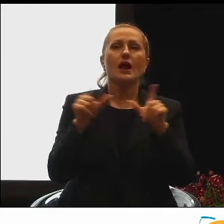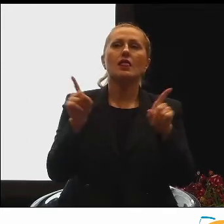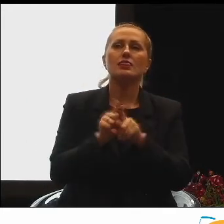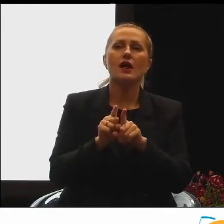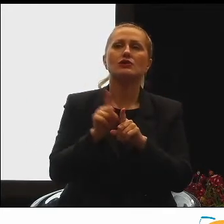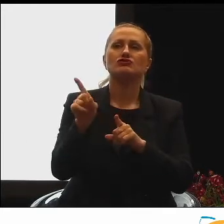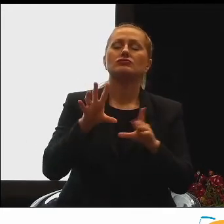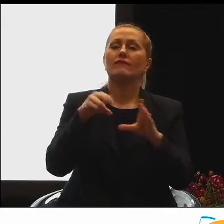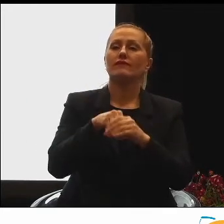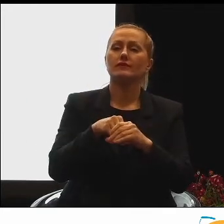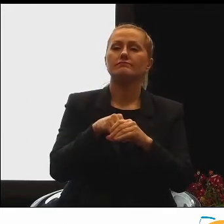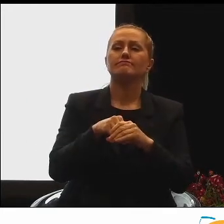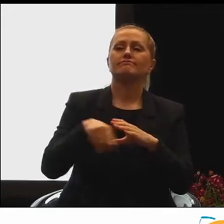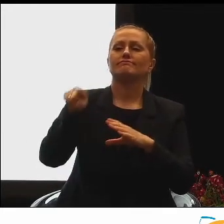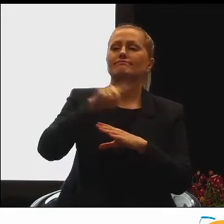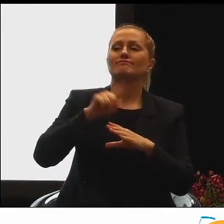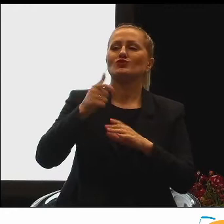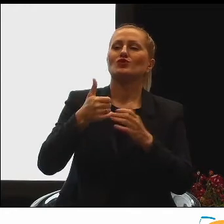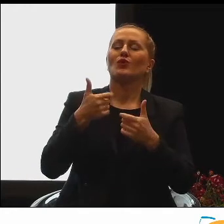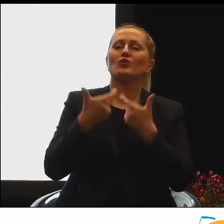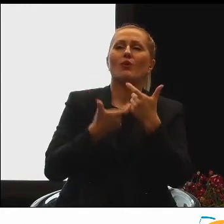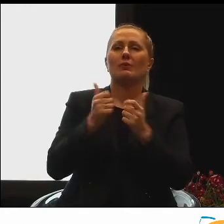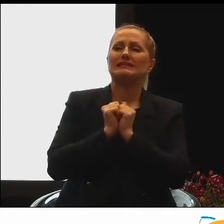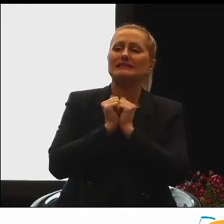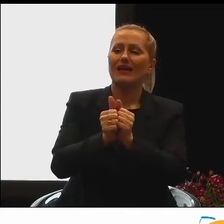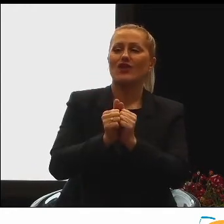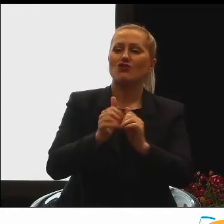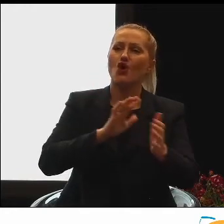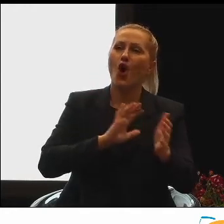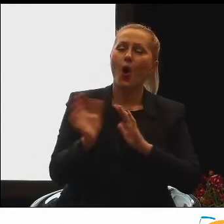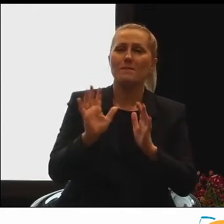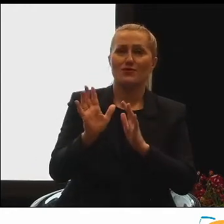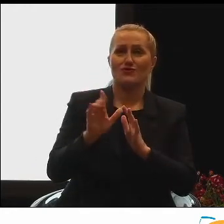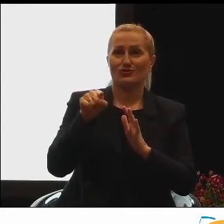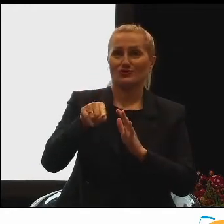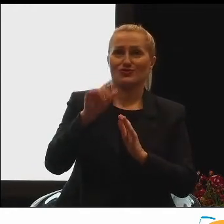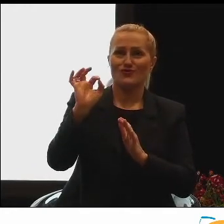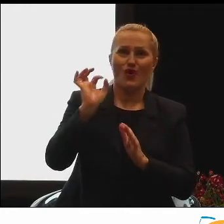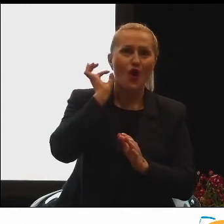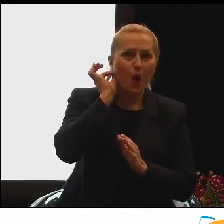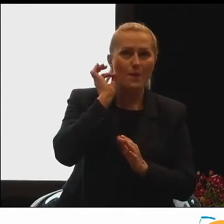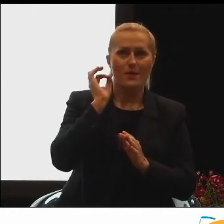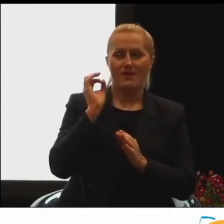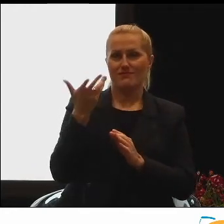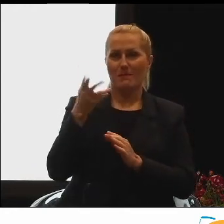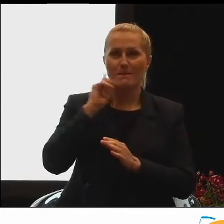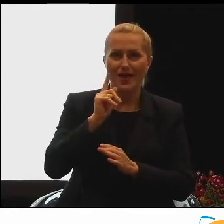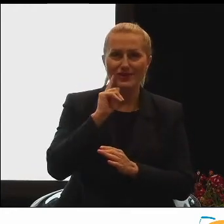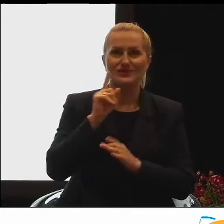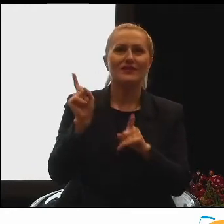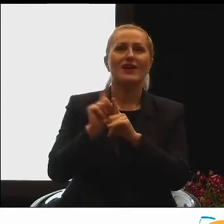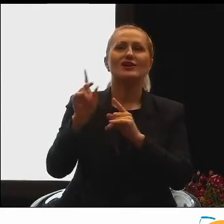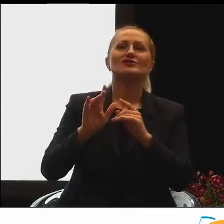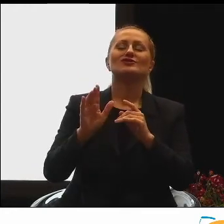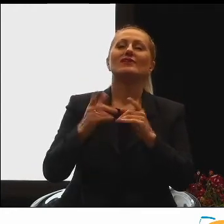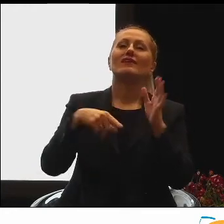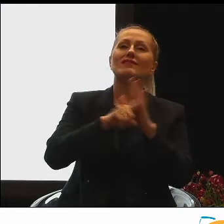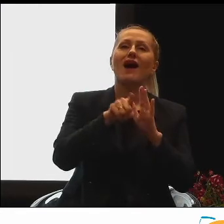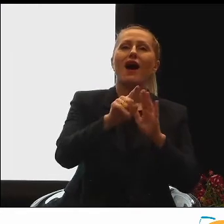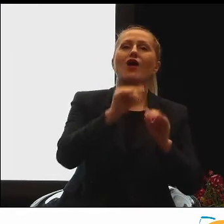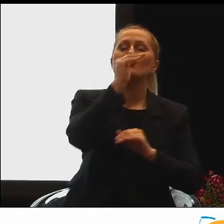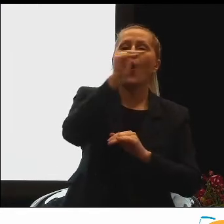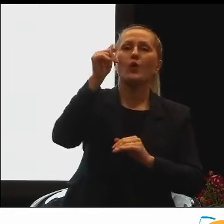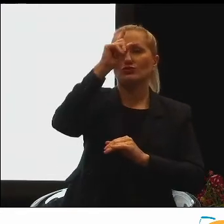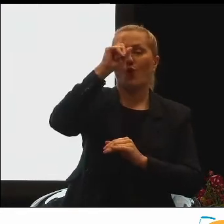kwestie pełnienia ról opiekuńczych przez kobiety i mężczyzn w odniesieniu też do dorosłych osób